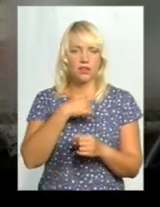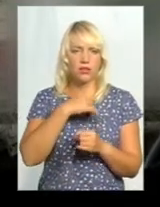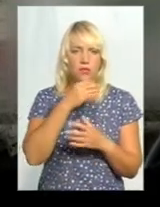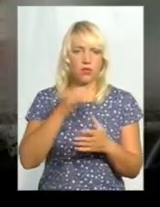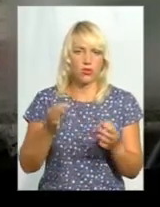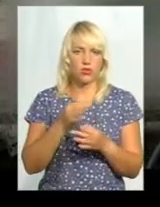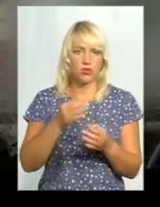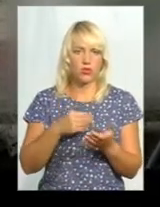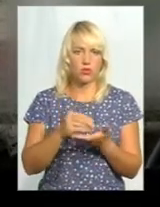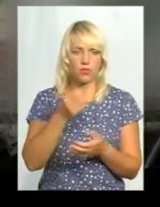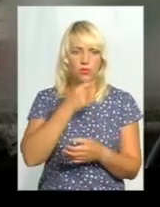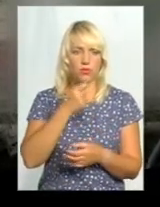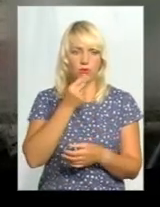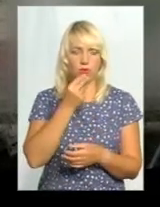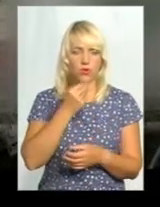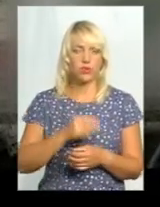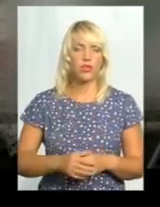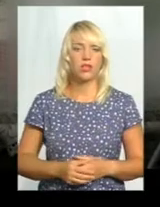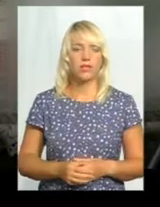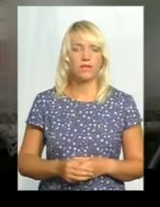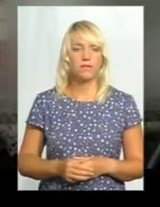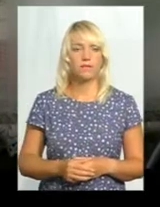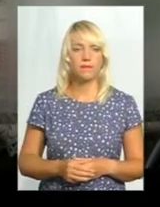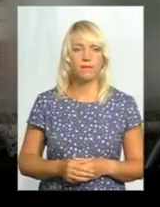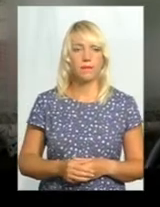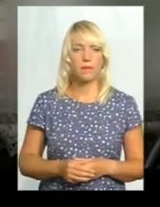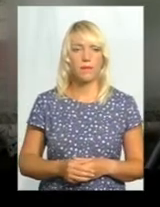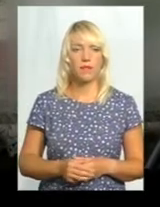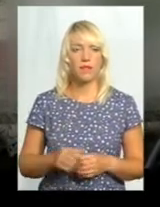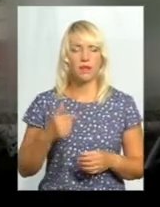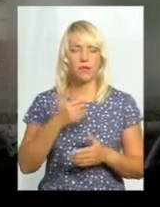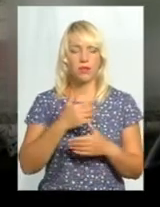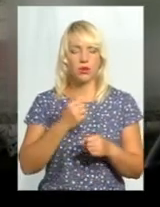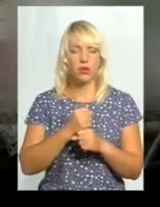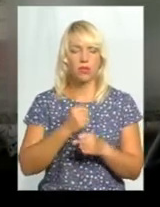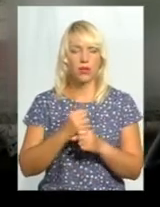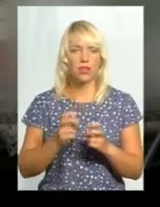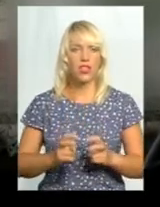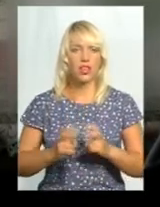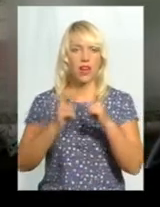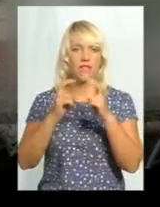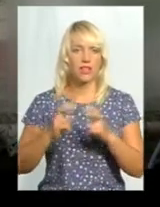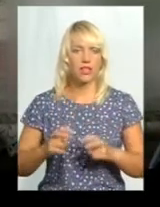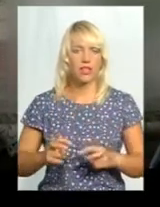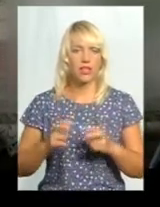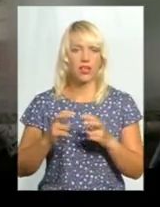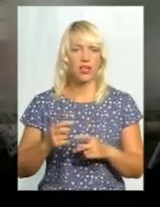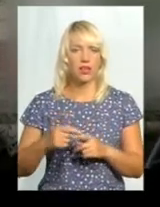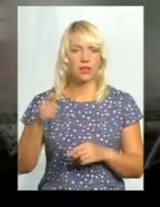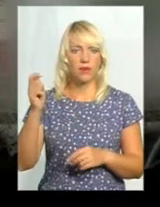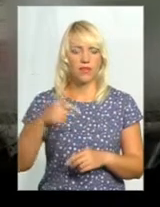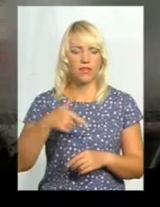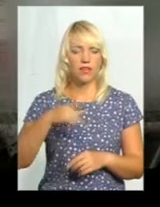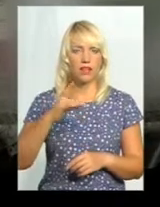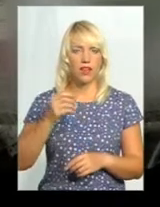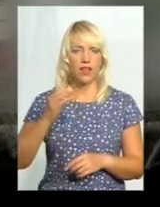-небудь поїсти. Ми були на будові, вже закінчували будову шахти ліфтом, і ми робили. В той день іменно закінчували їх, приїхав Грегор, сказав, що